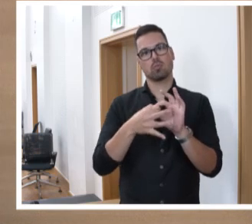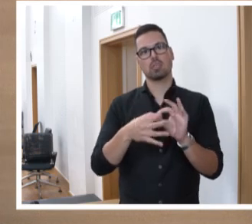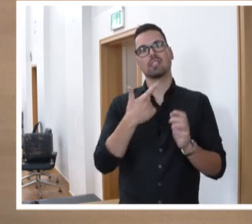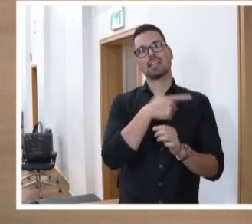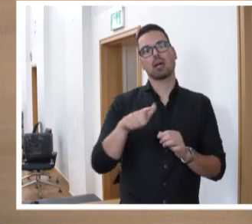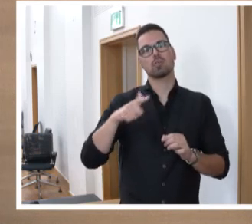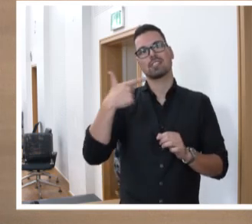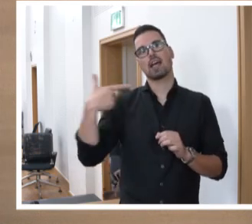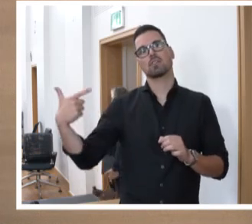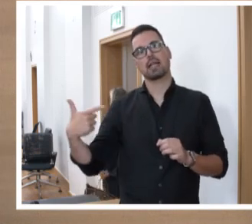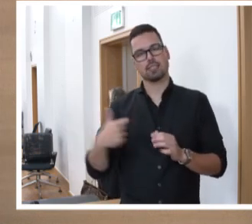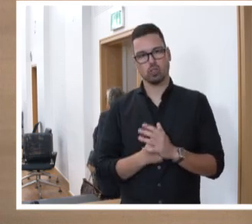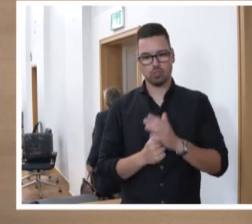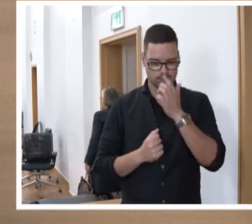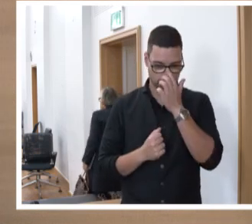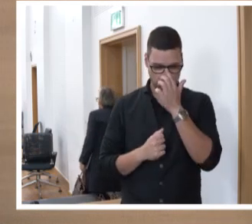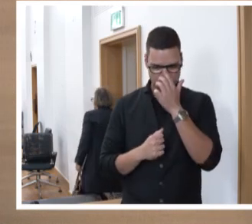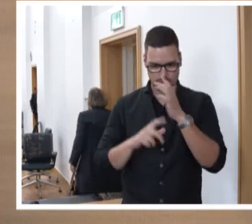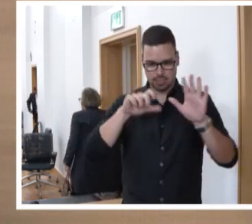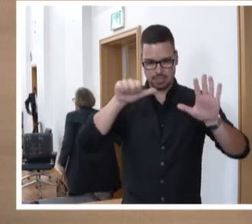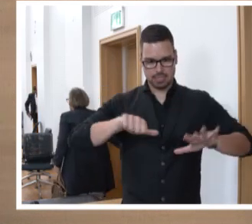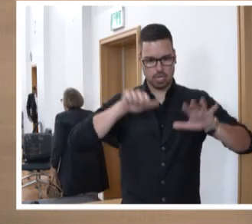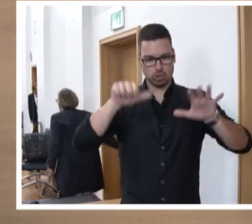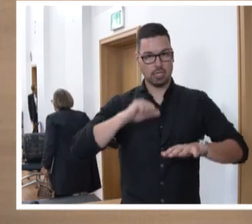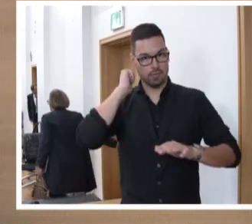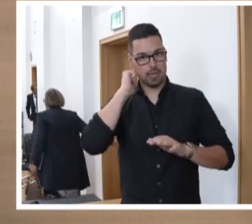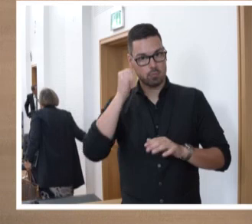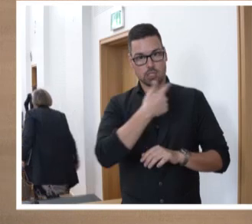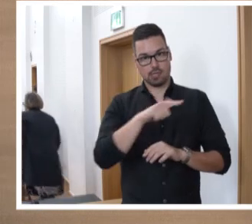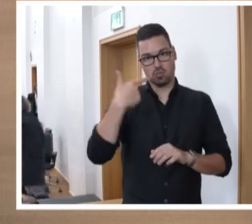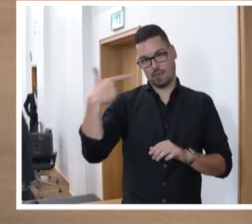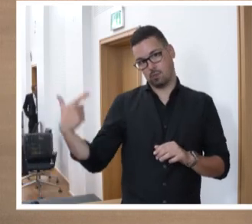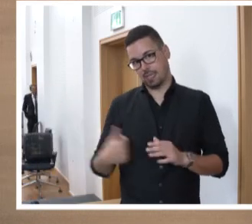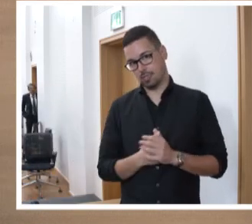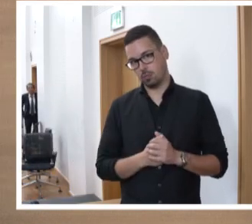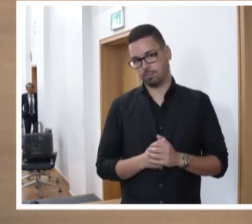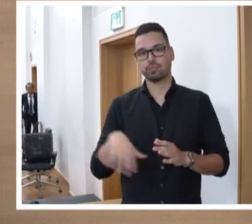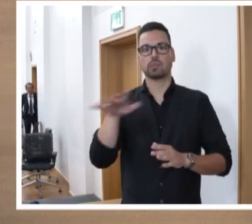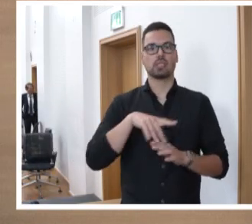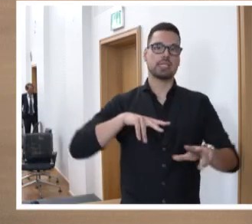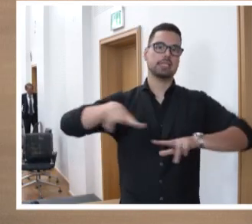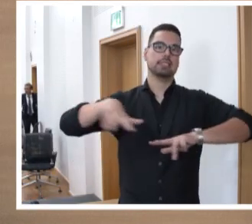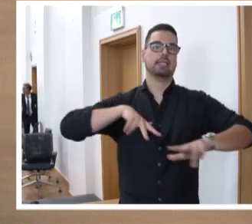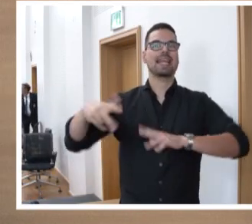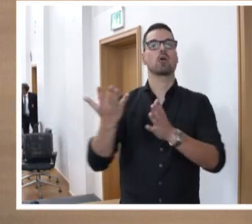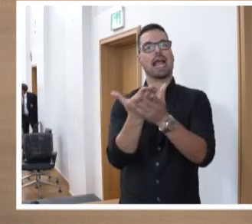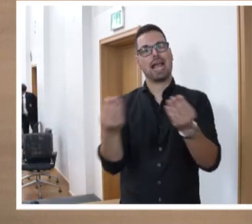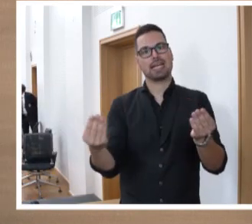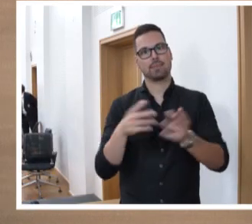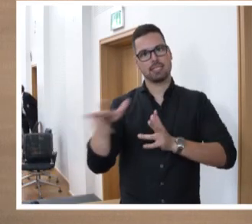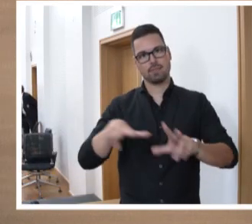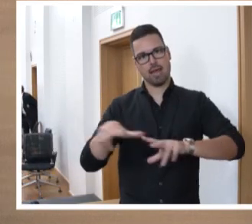2022 vom 16. Februar 2022 hat die Landesregierung das Ergebnis der